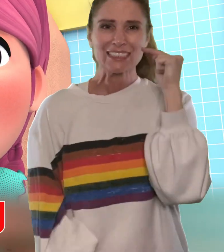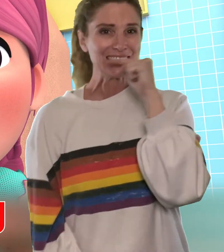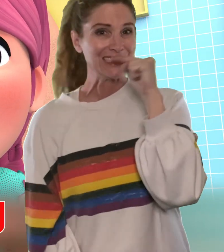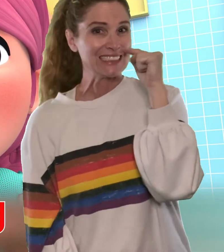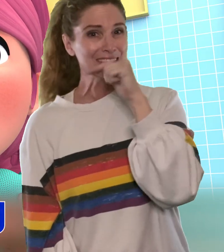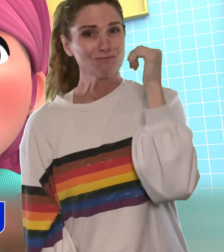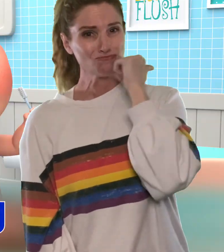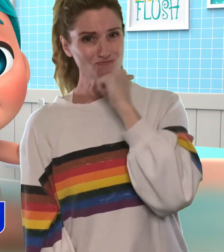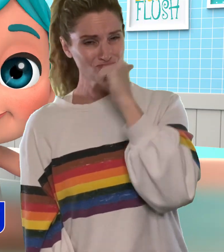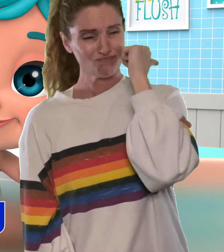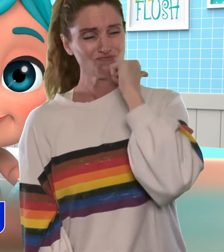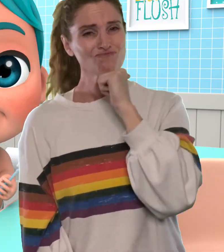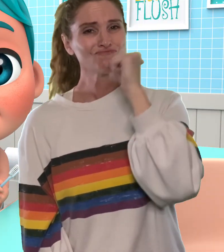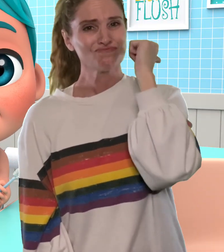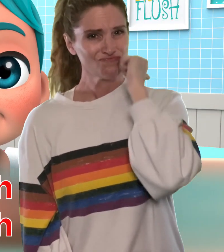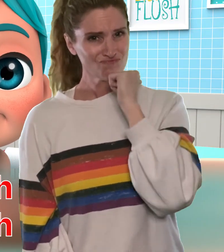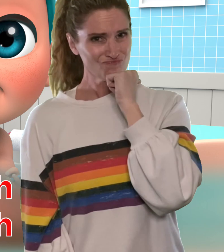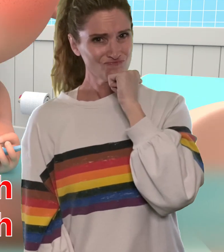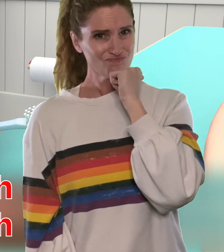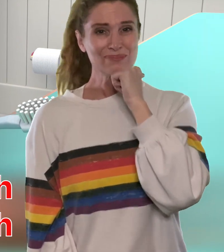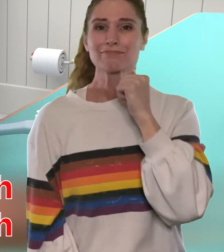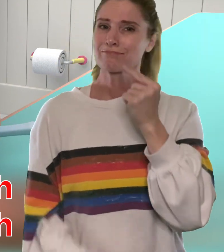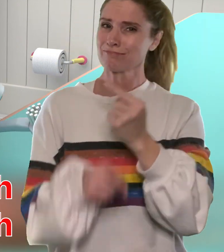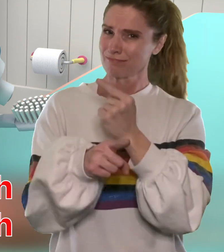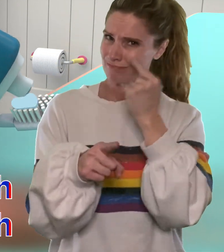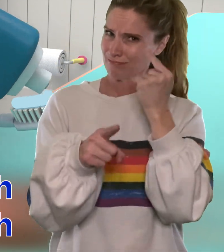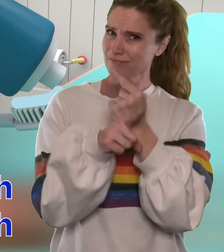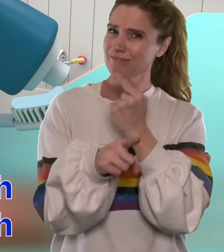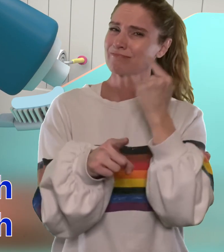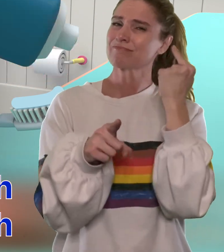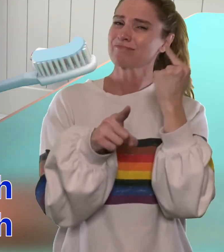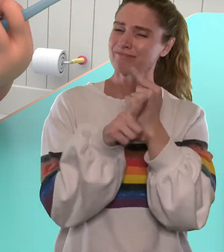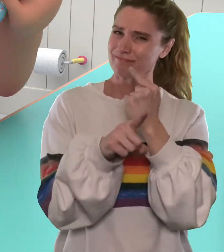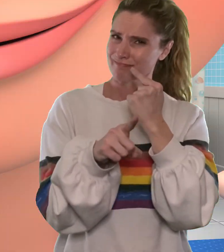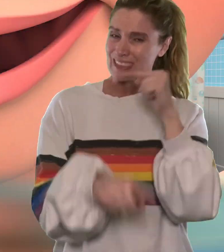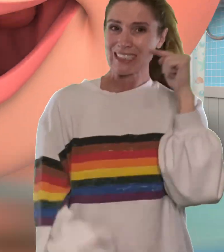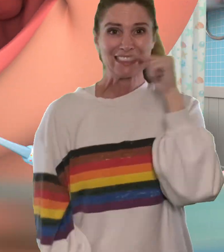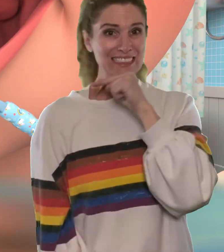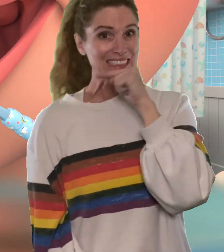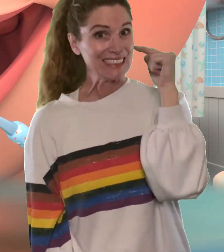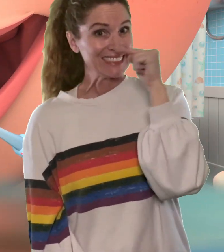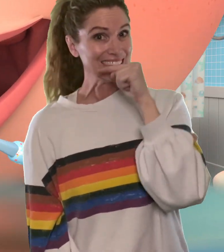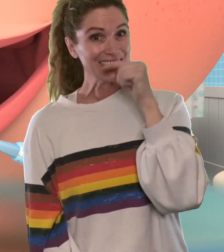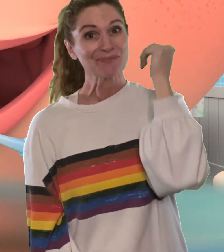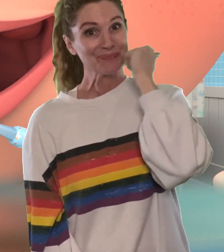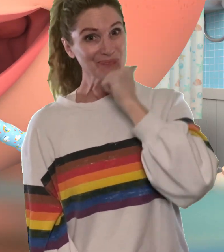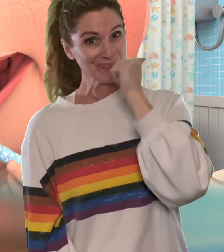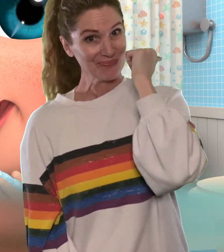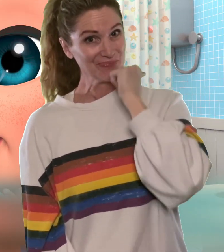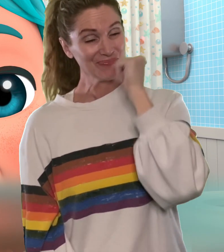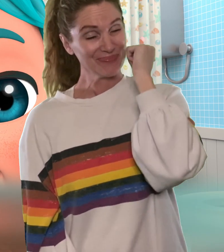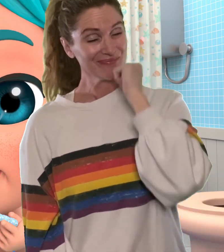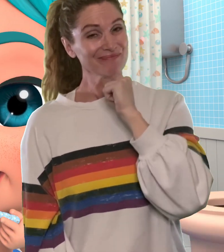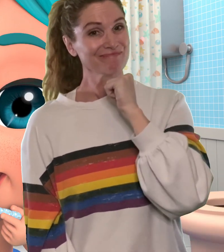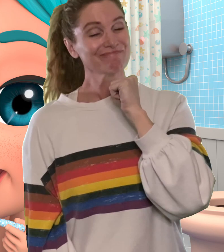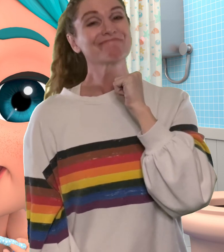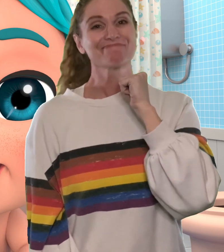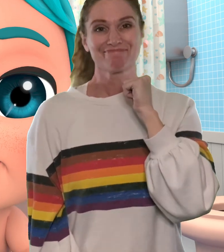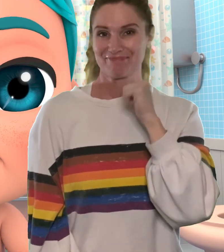putz sie jeden Tag. Ordentlich, ordentlich, ordentlich, ordentlich, putz sie jeden Tag.